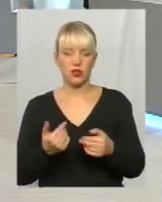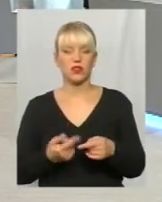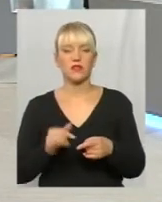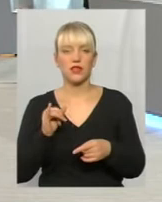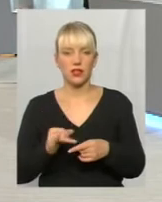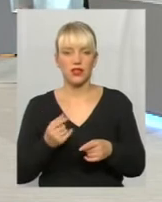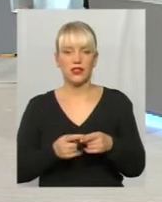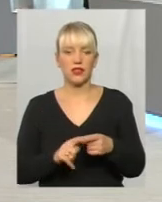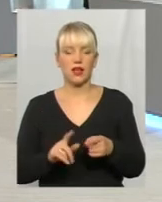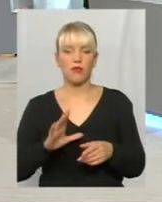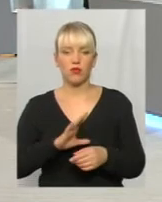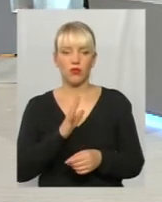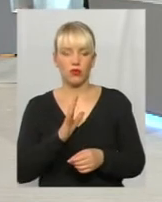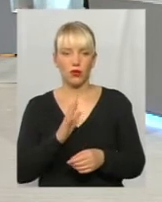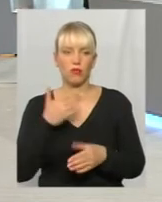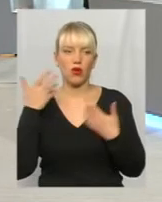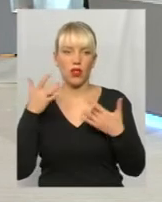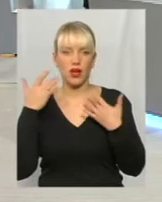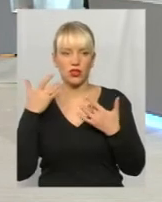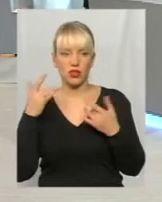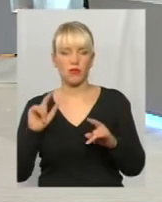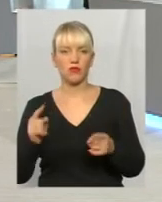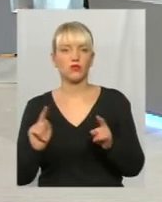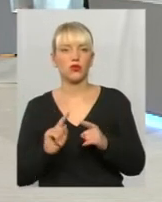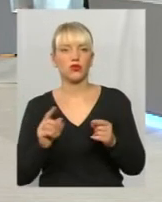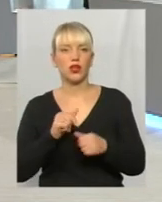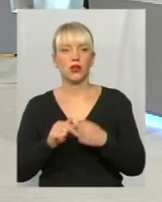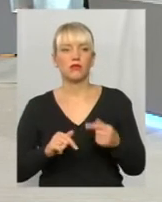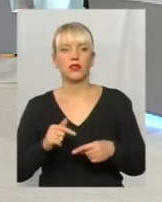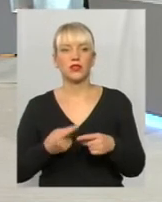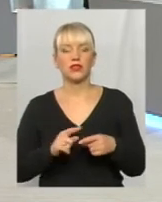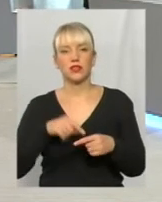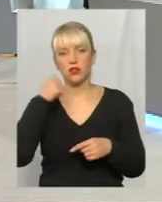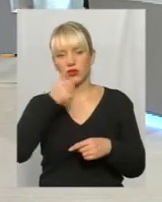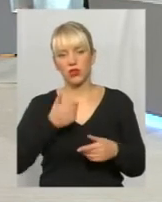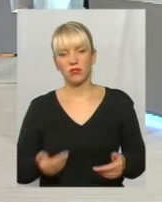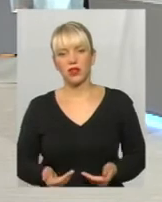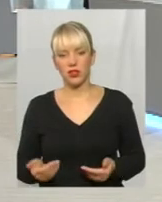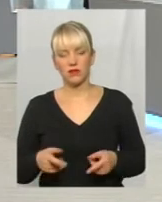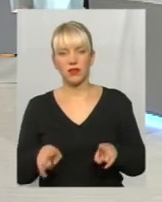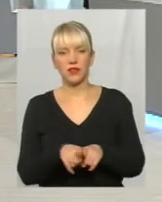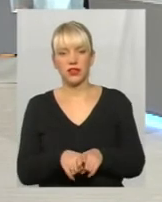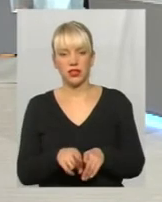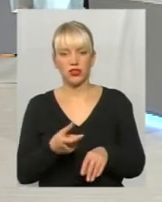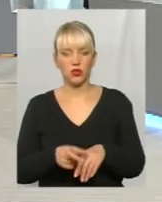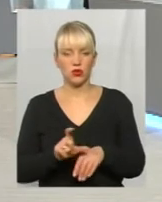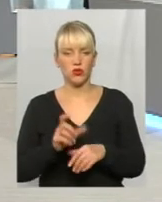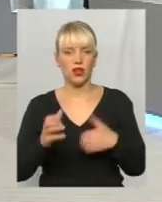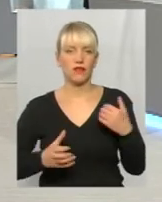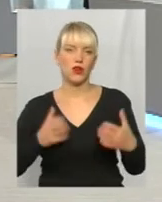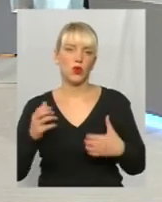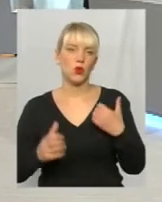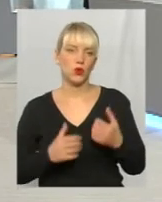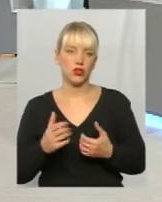І це було певним полегшенням, тому що бізнес за ці роки переживав теж дуже хвилюючі